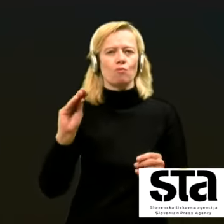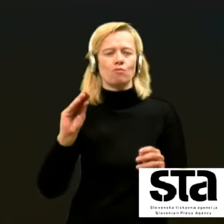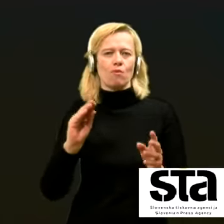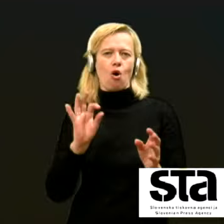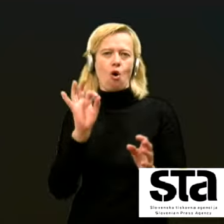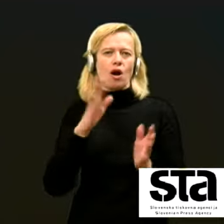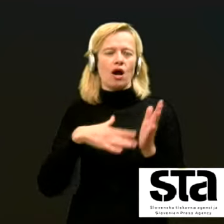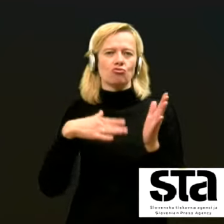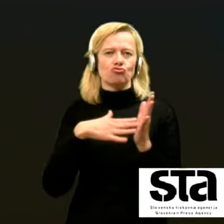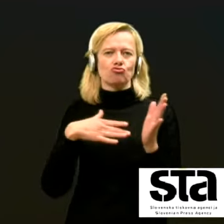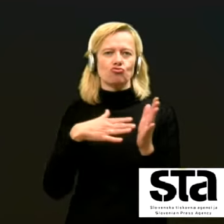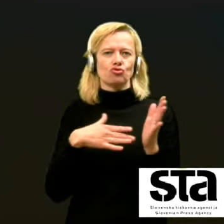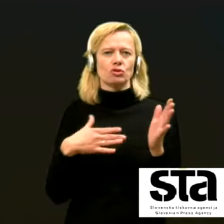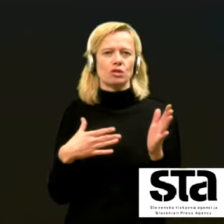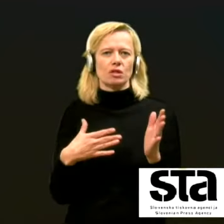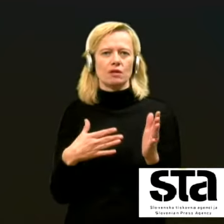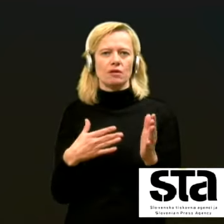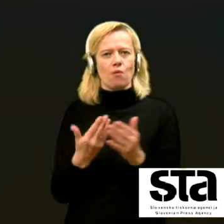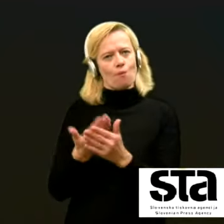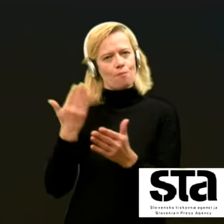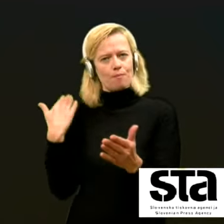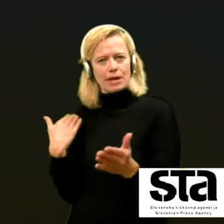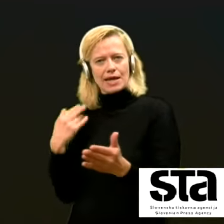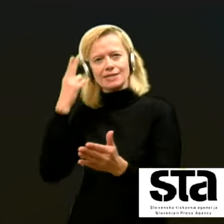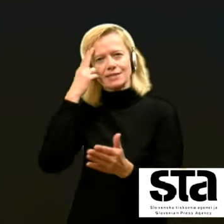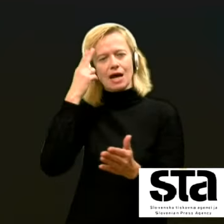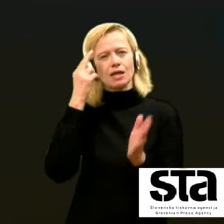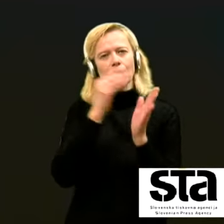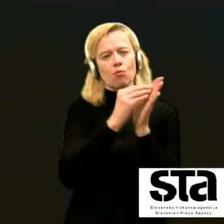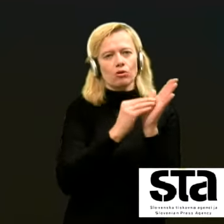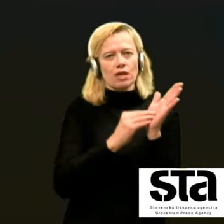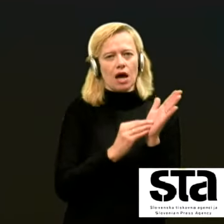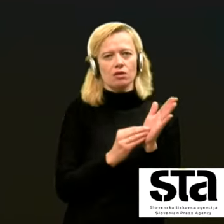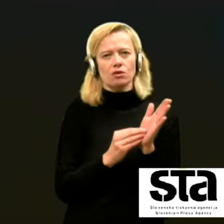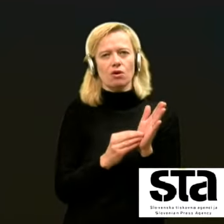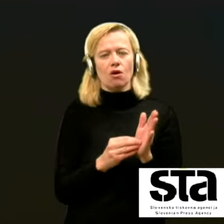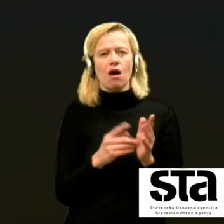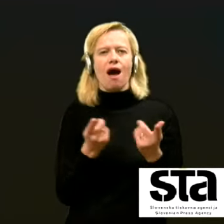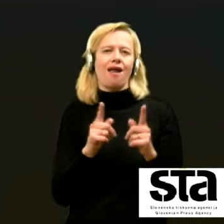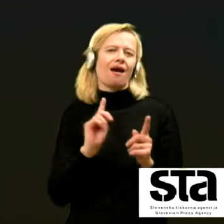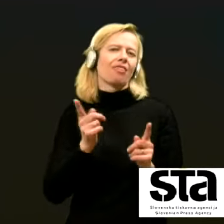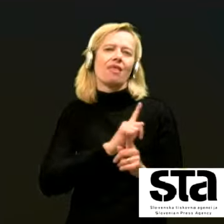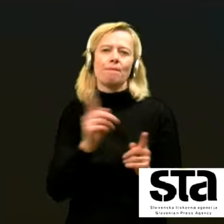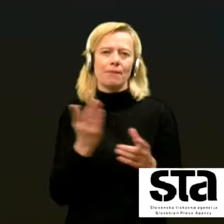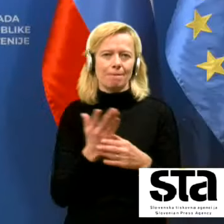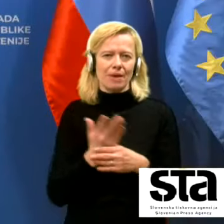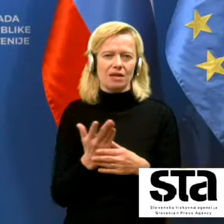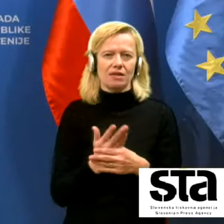kakšnih v naprej znanih podatkov oziroma česar koli neprimernega.